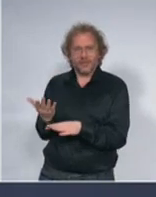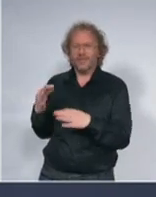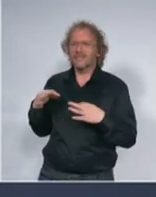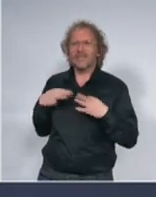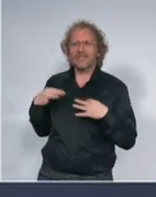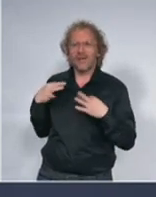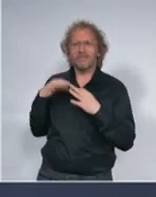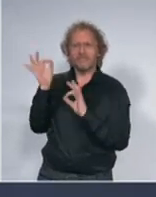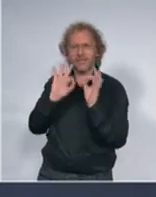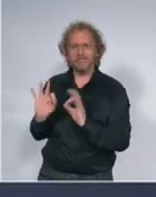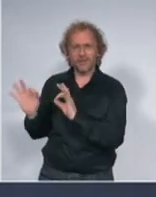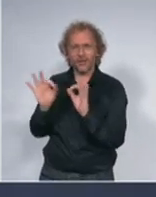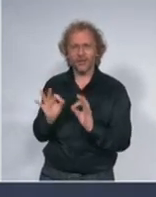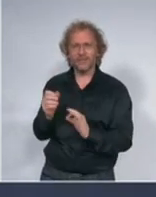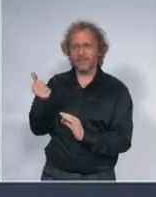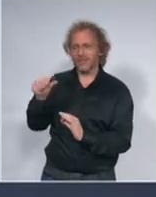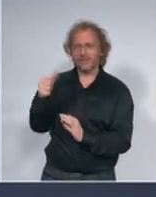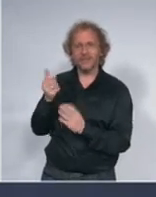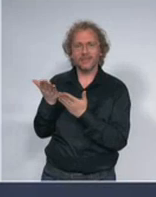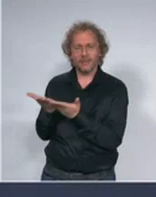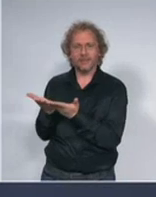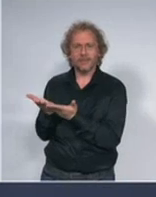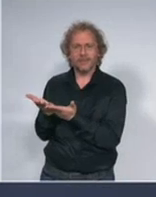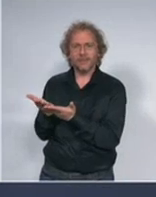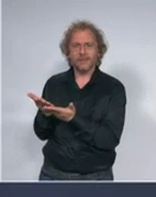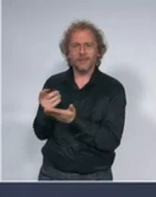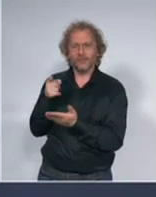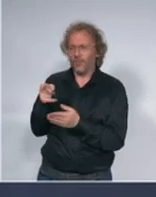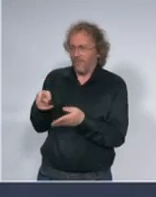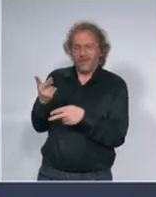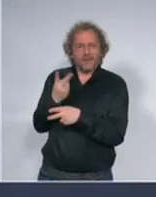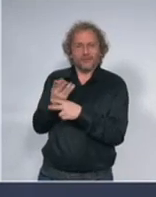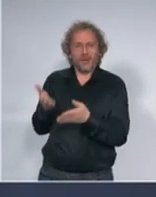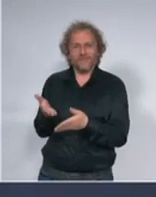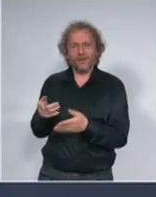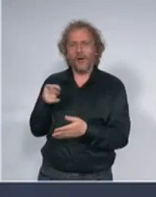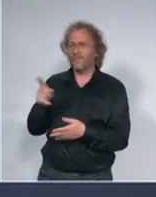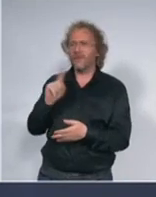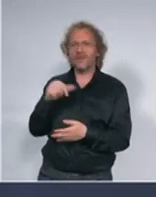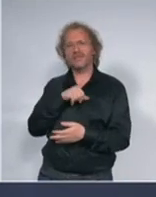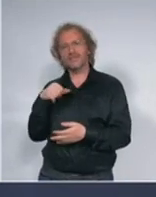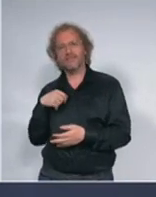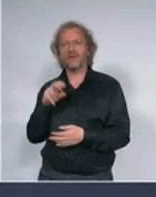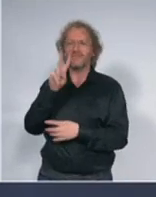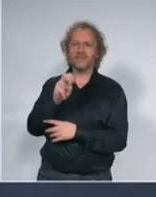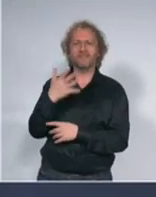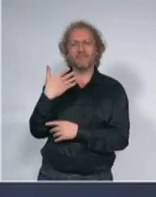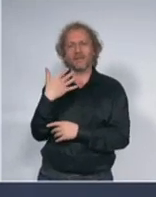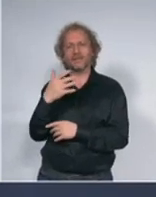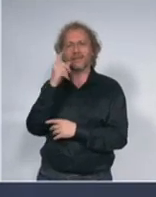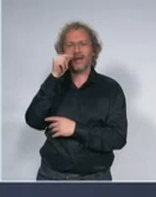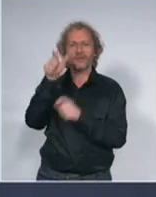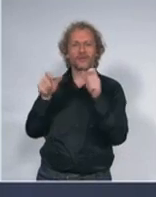bezbedonosni rizik za ovu državu zato što to nije samo zasedanje 250 narodnih poslanika